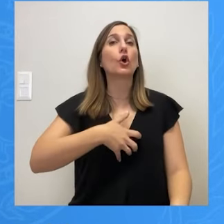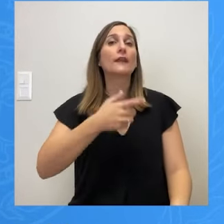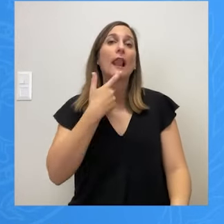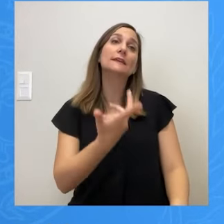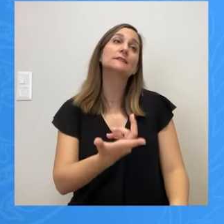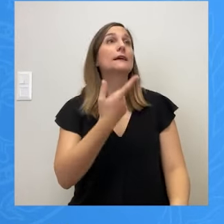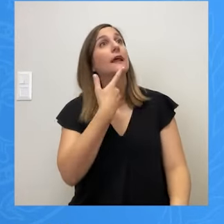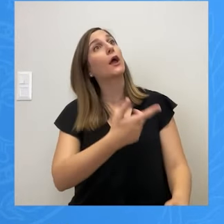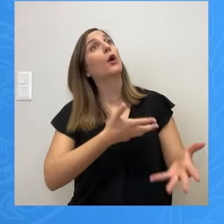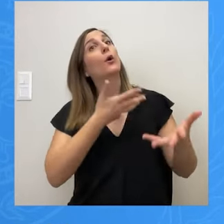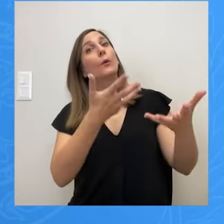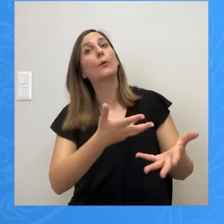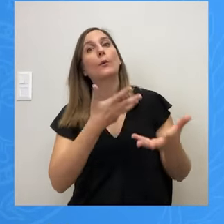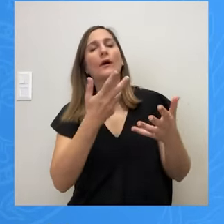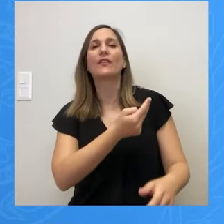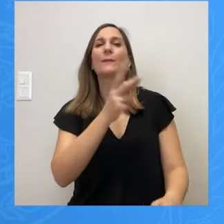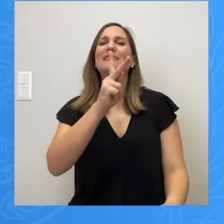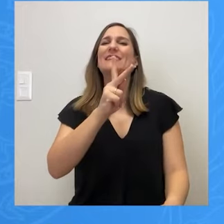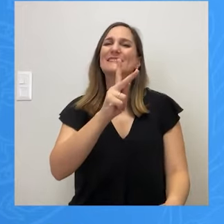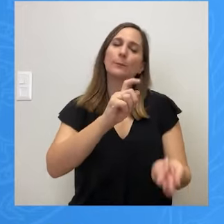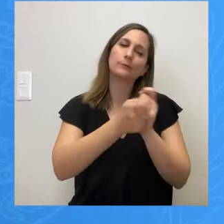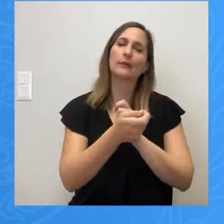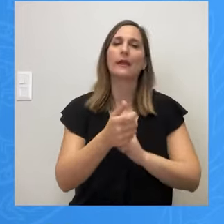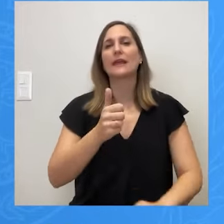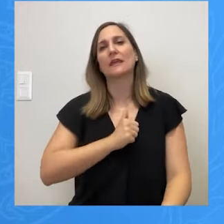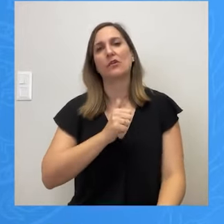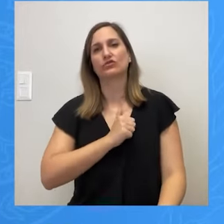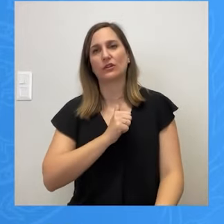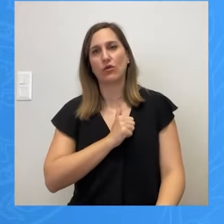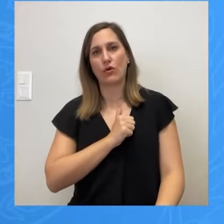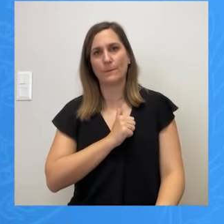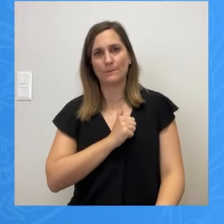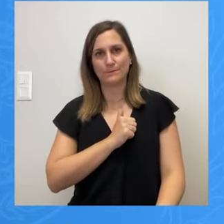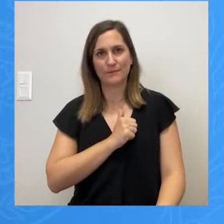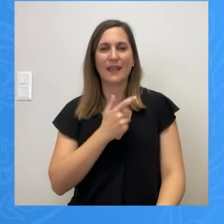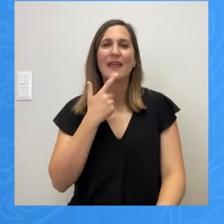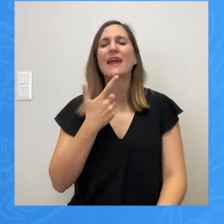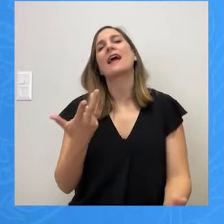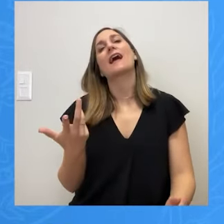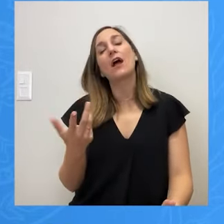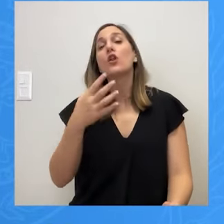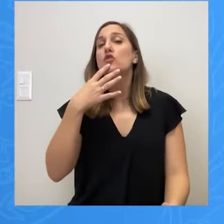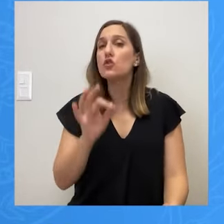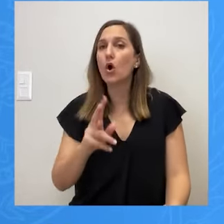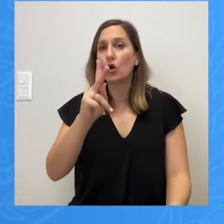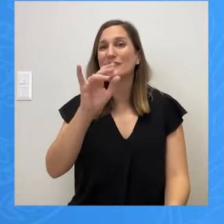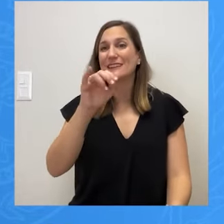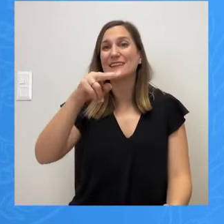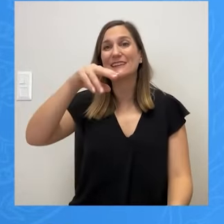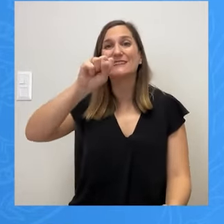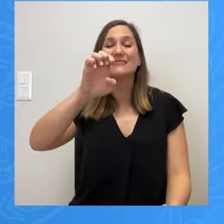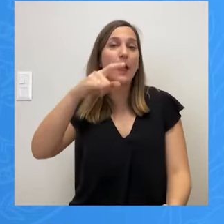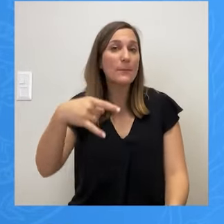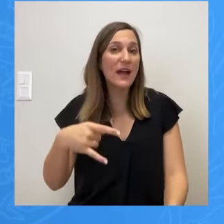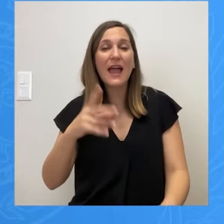Κινσέπ, δηλαδή την ιδιωτικοποίηση. Γιατί η Κινσέπ και αφήστε τα χέρια στην Ελλάδα, στην Ελλάδα,